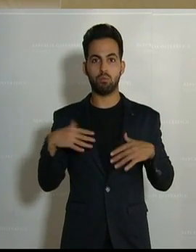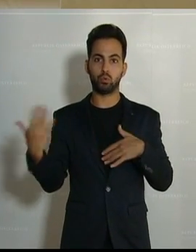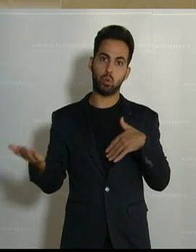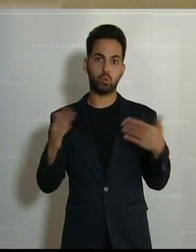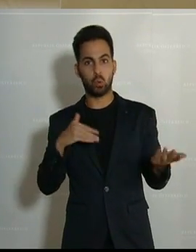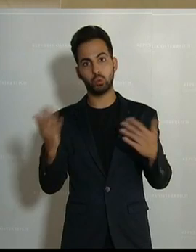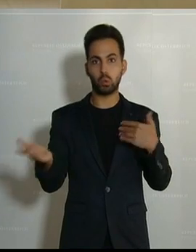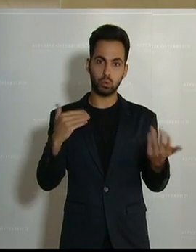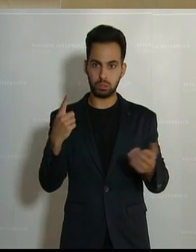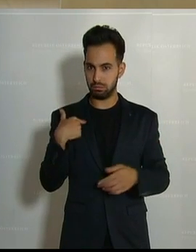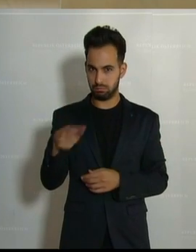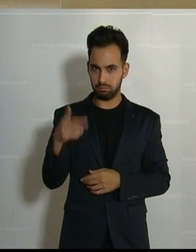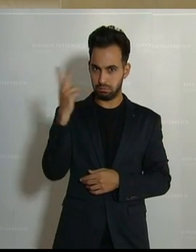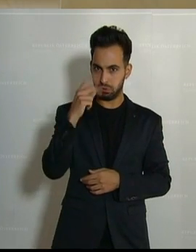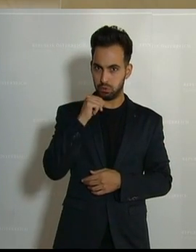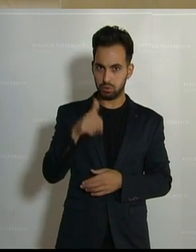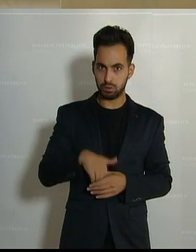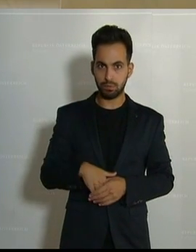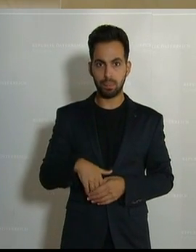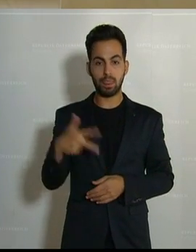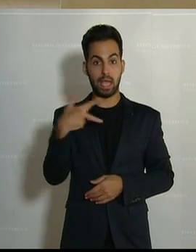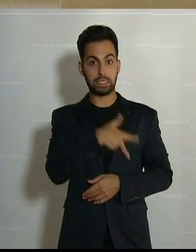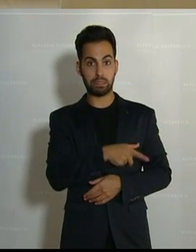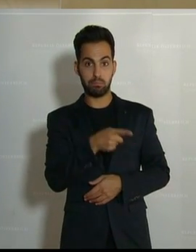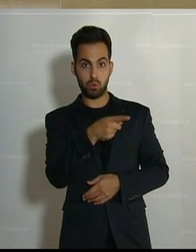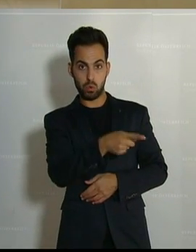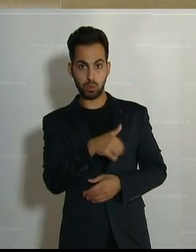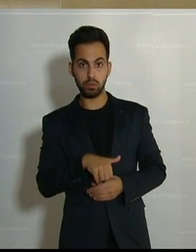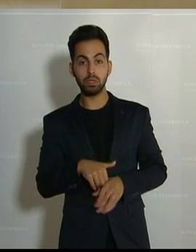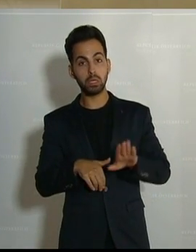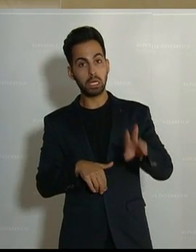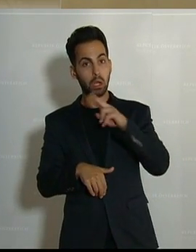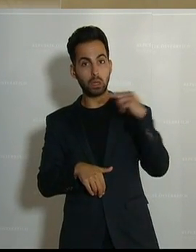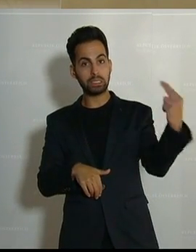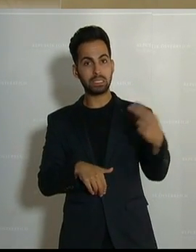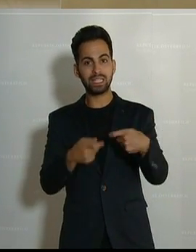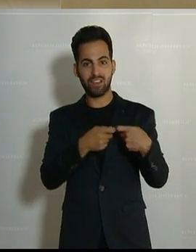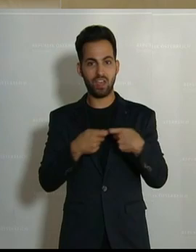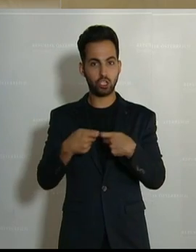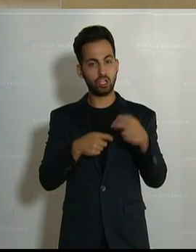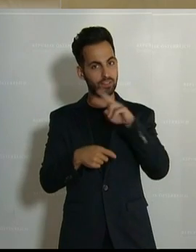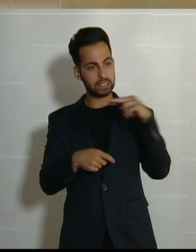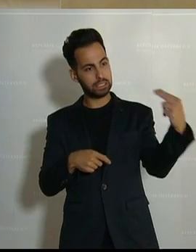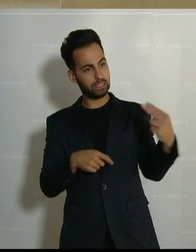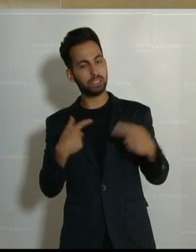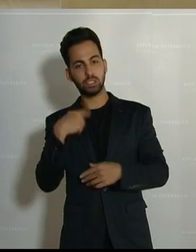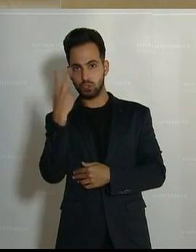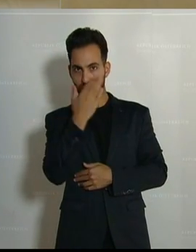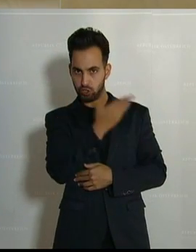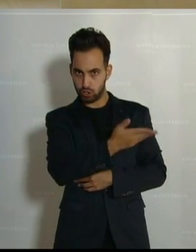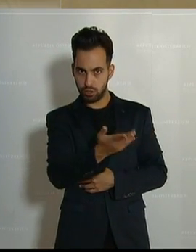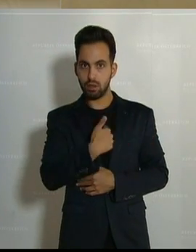ist für mich sehr unverständlich. Bei der SPÖ kann ich aus Ihrer Sicht, aus der Gewerkschaftssicht natürlich verstehen, dass Sie das